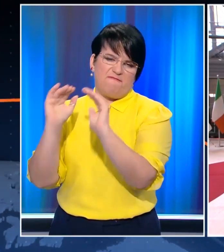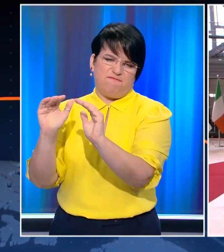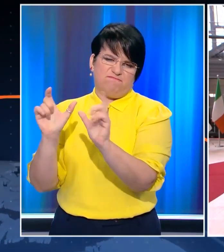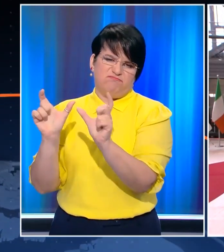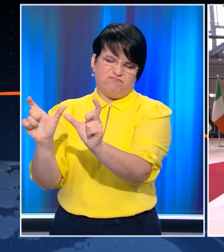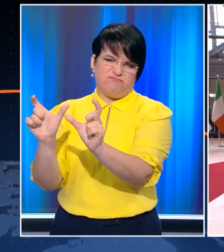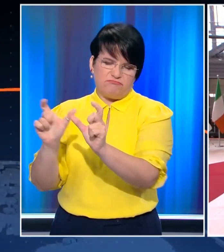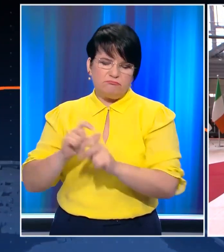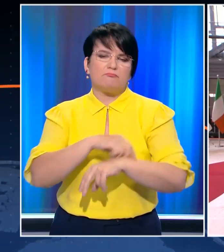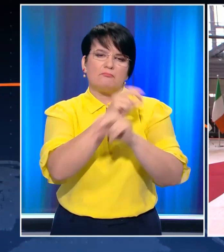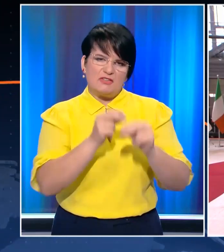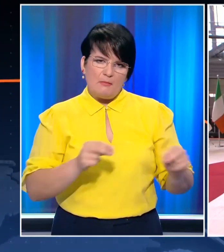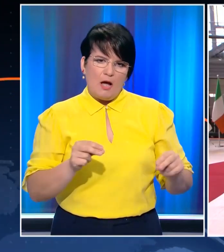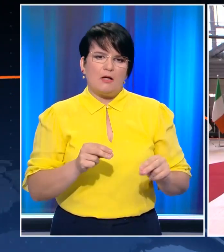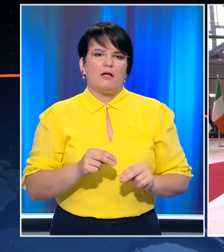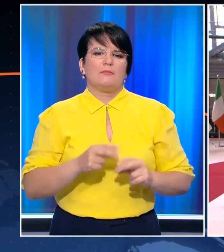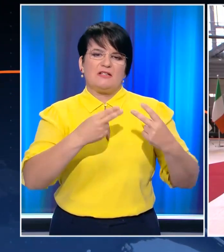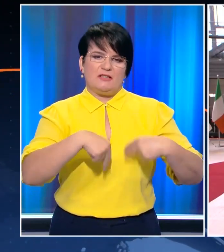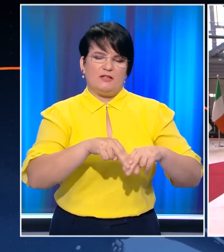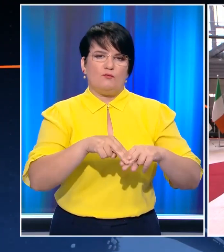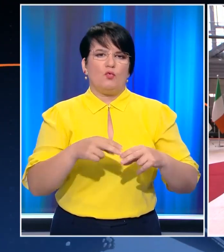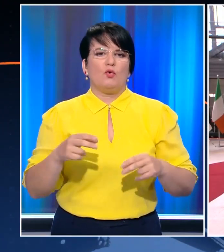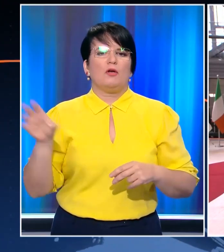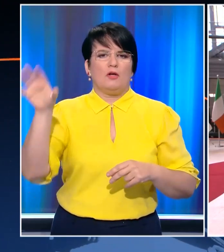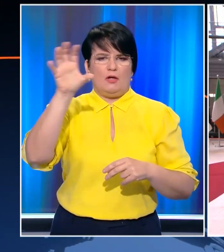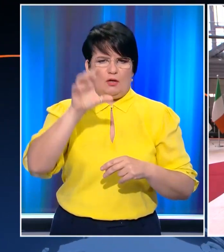τα συμπεράσματα του Συμβουλίου Κορυφής του περασμένου Μαρτίου.